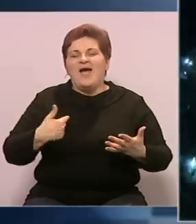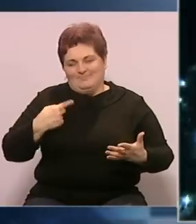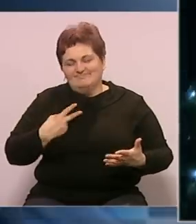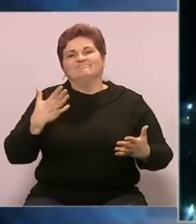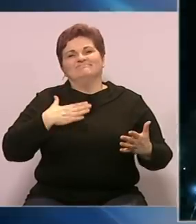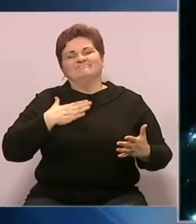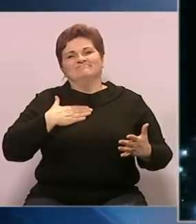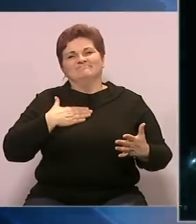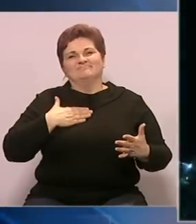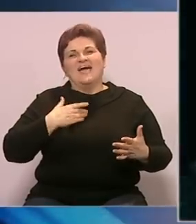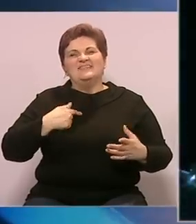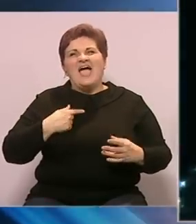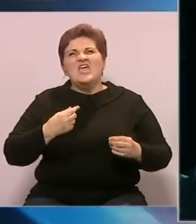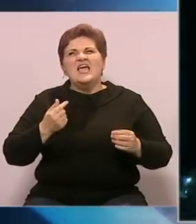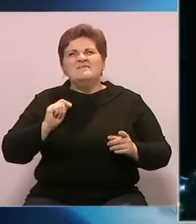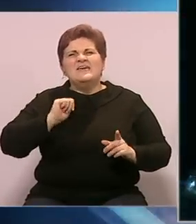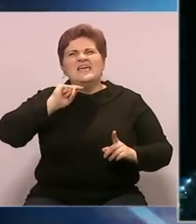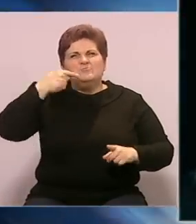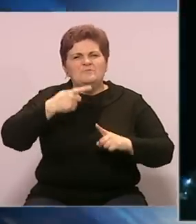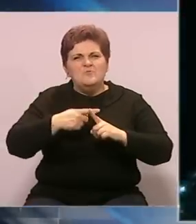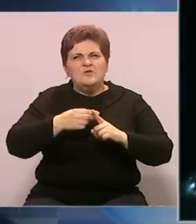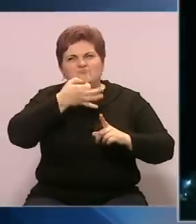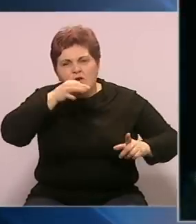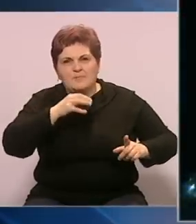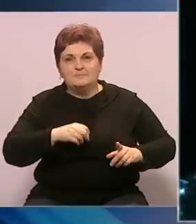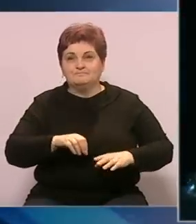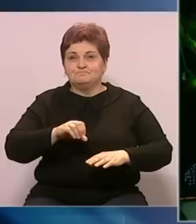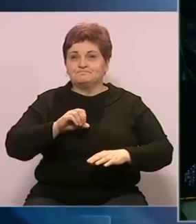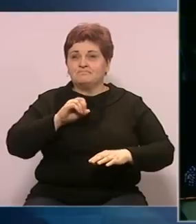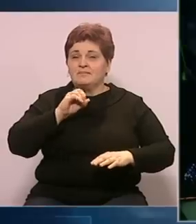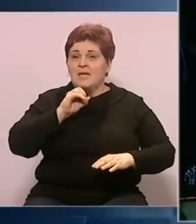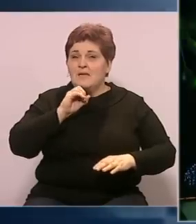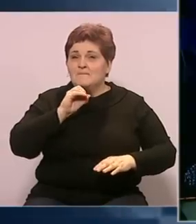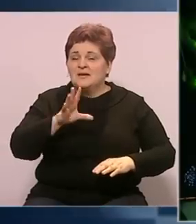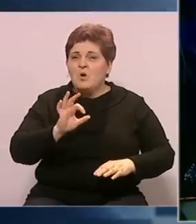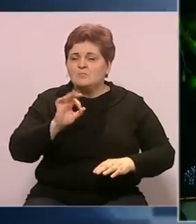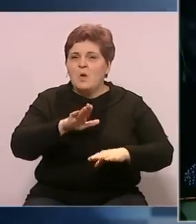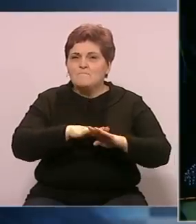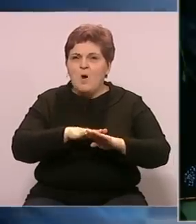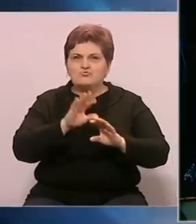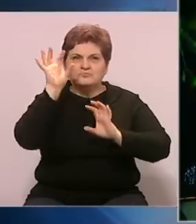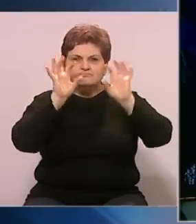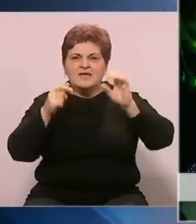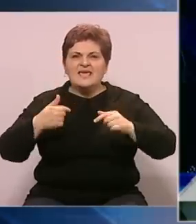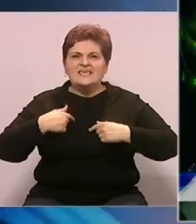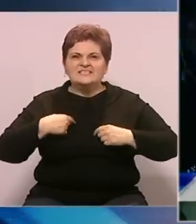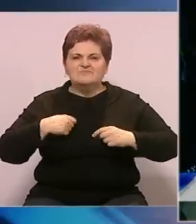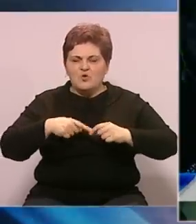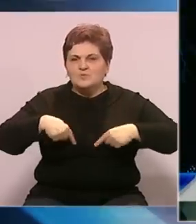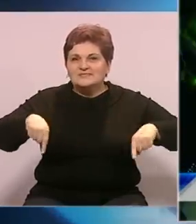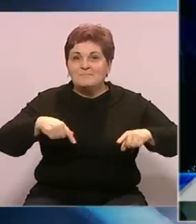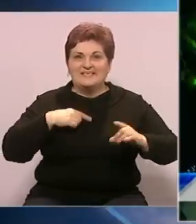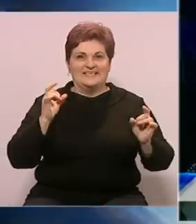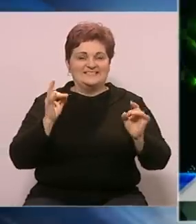da možda još više nešto ugradim, znate. 15. listopada Danko Moro je počeo ukrašavati svoje imanje. Danas je